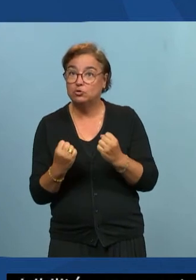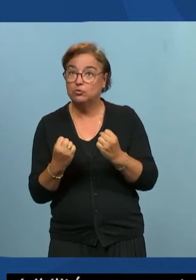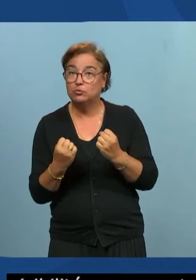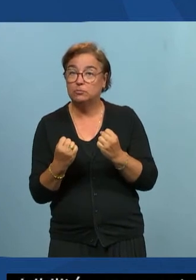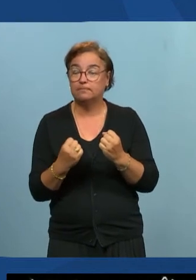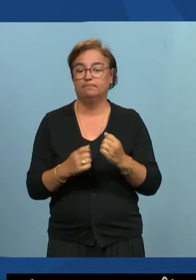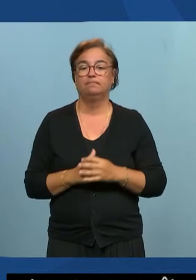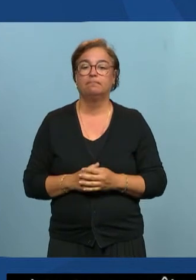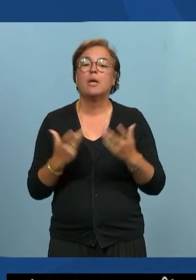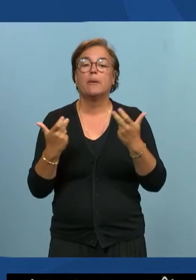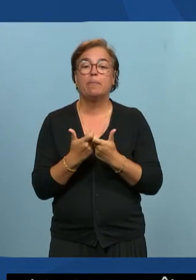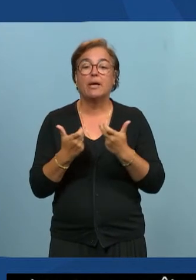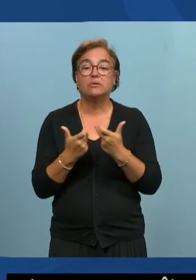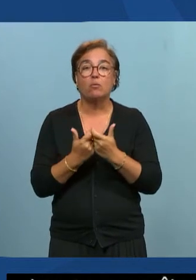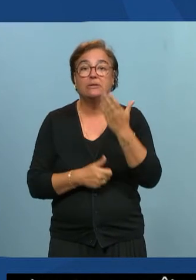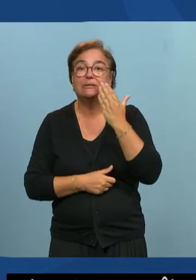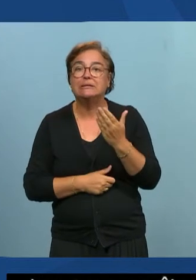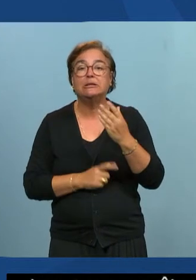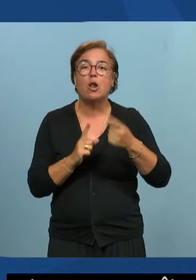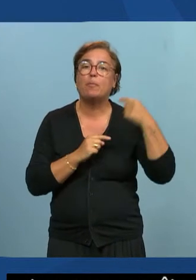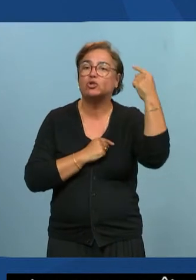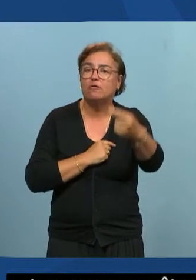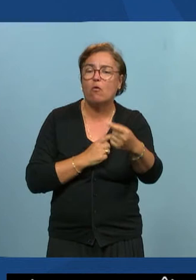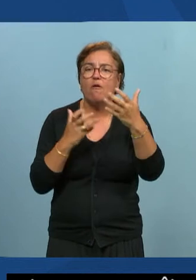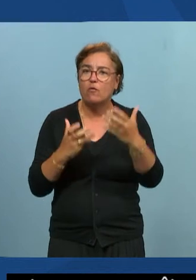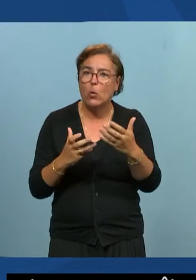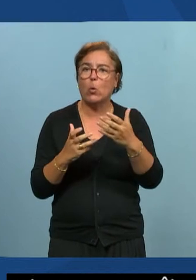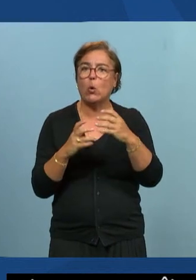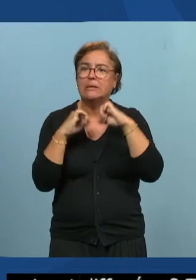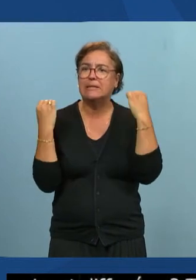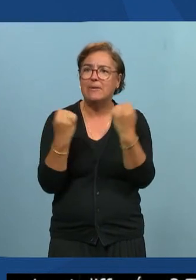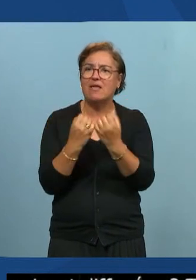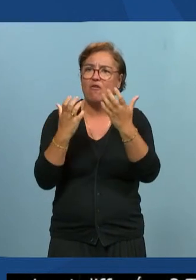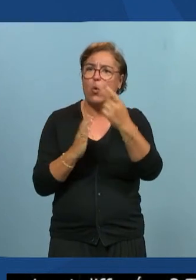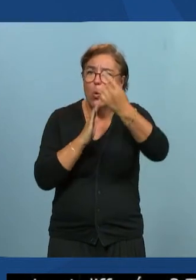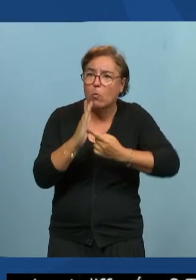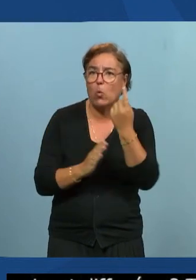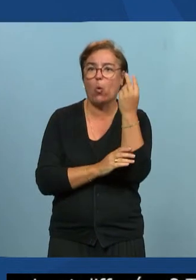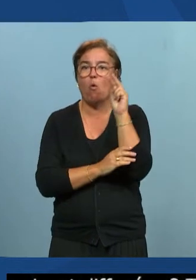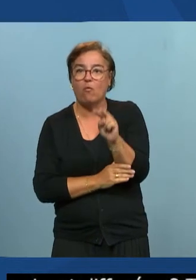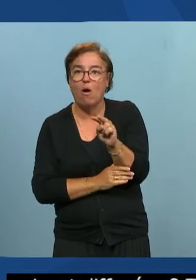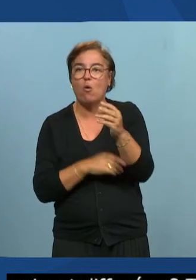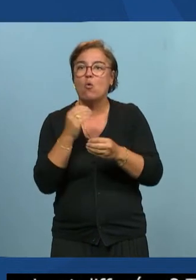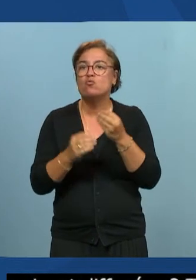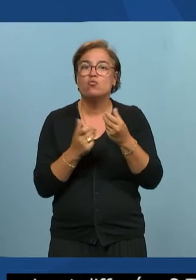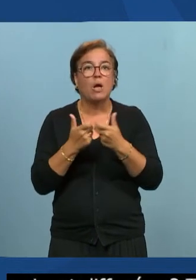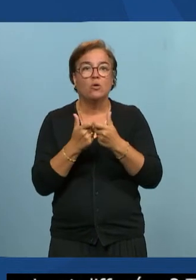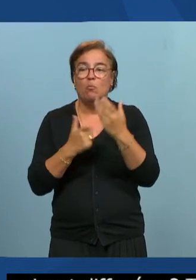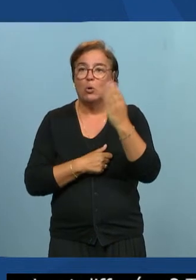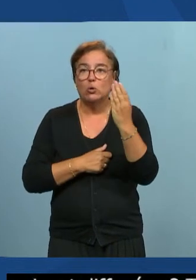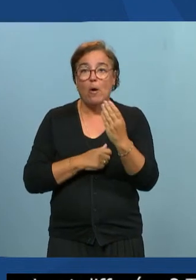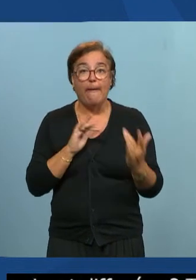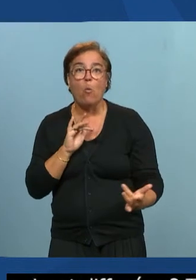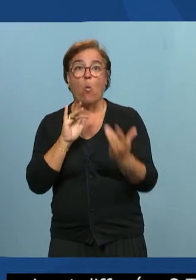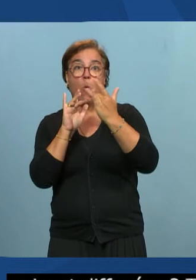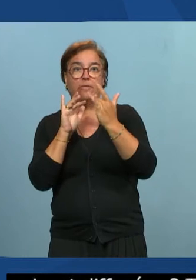lorsque vous demanderez à réaccéder ultérieurement à ce webinaire ou est-ce que vous aurez besoin de prendre contact avec l